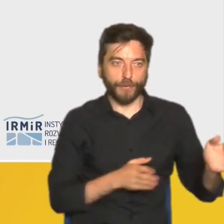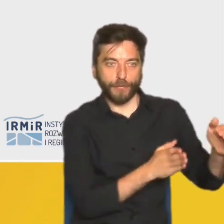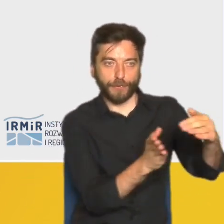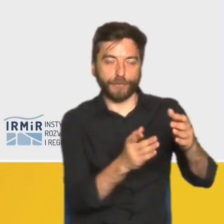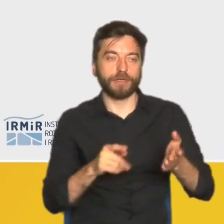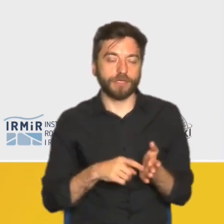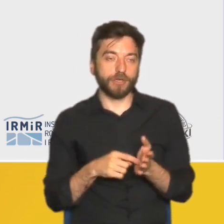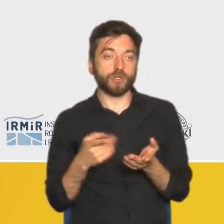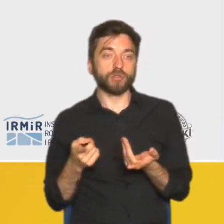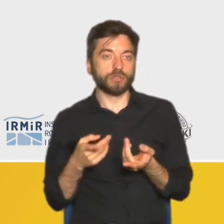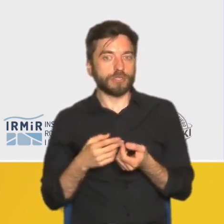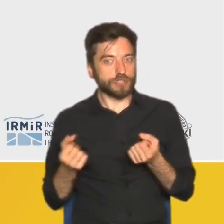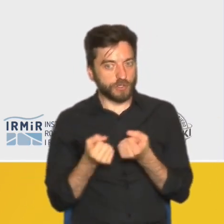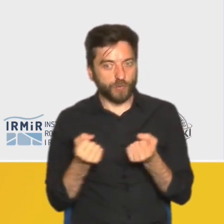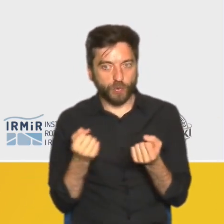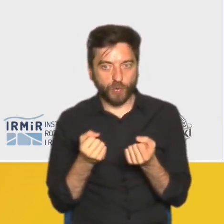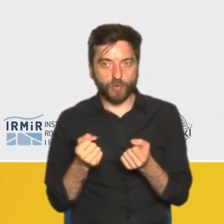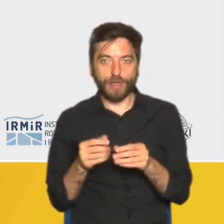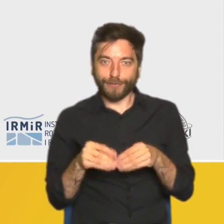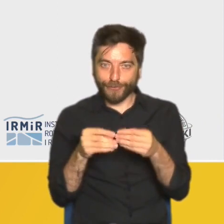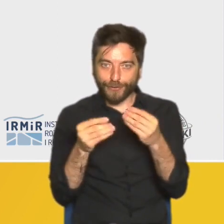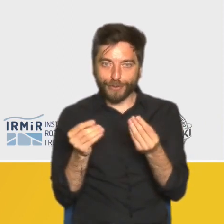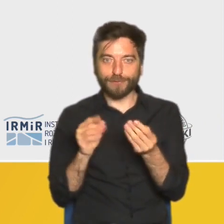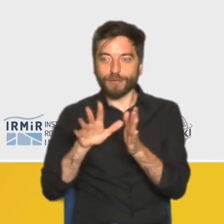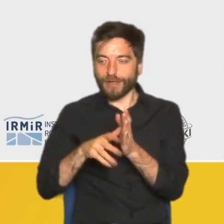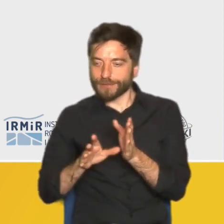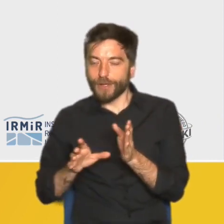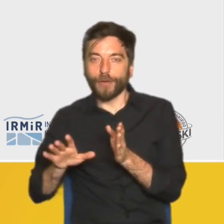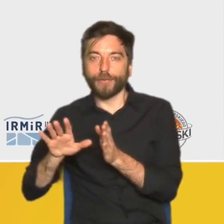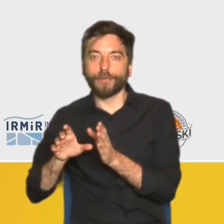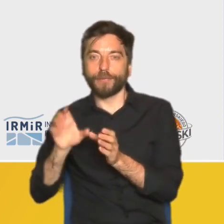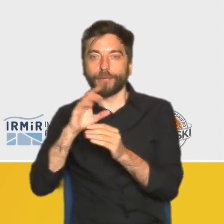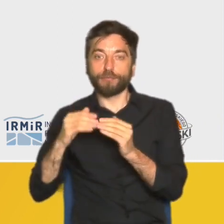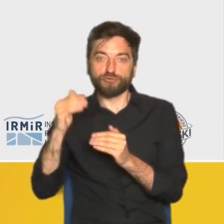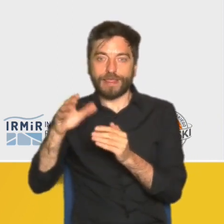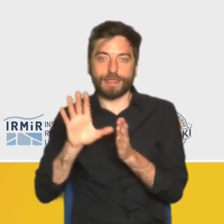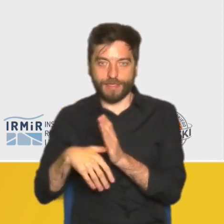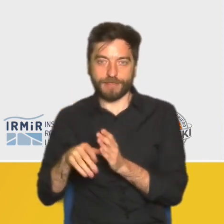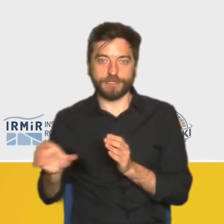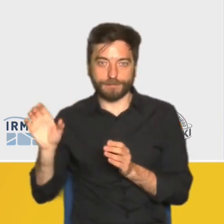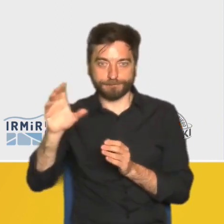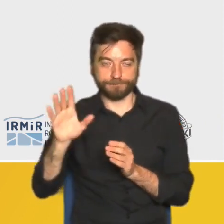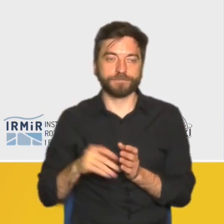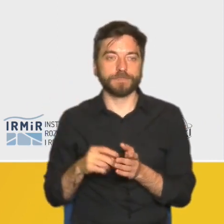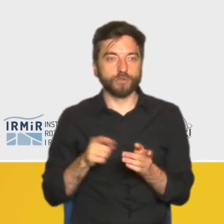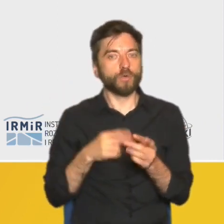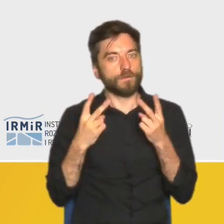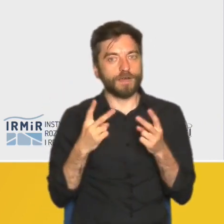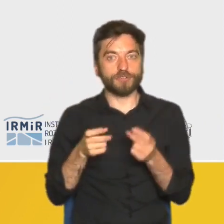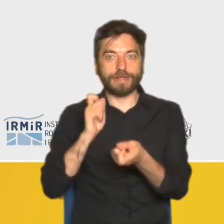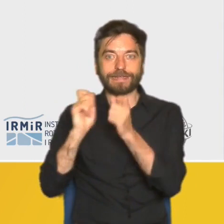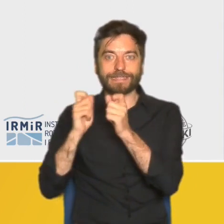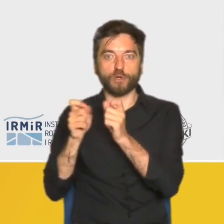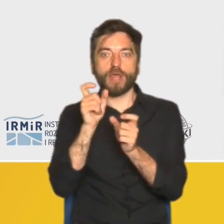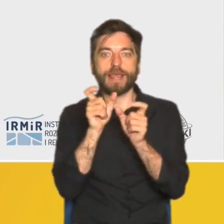rozbudowy przedmieść, więc należy jednocześnie poza budową obwodnic myśleć o alternatywach dla tego transportu indywidualnego i rozbudowywać